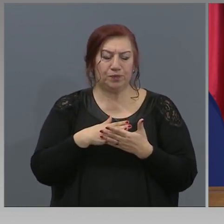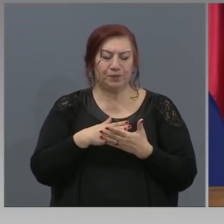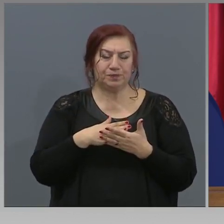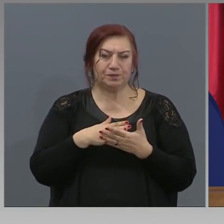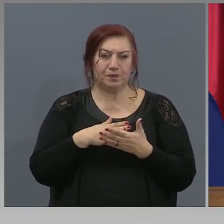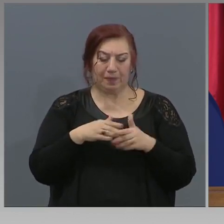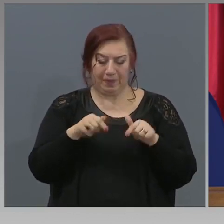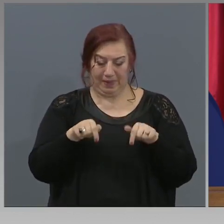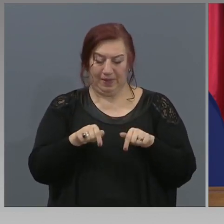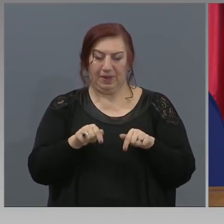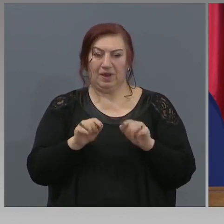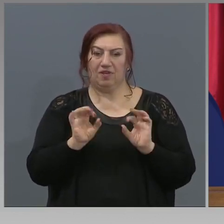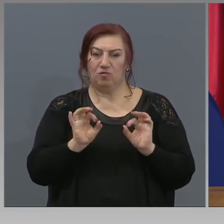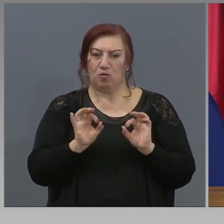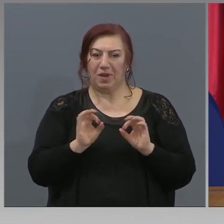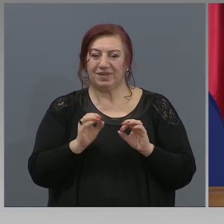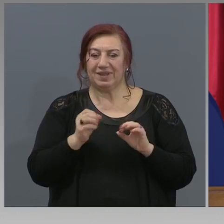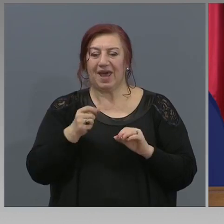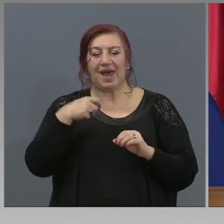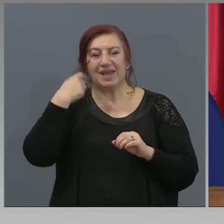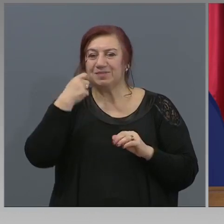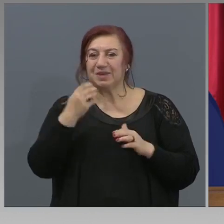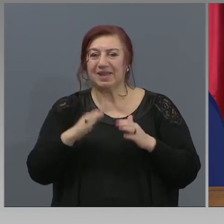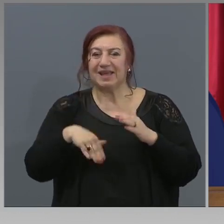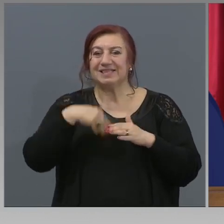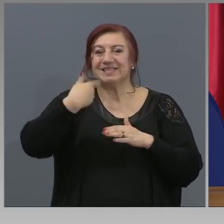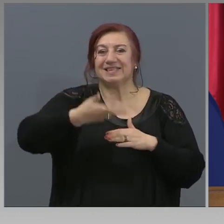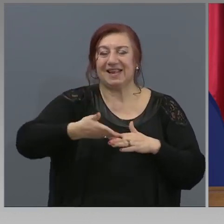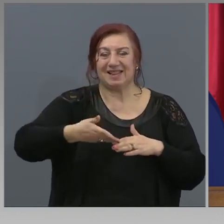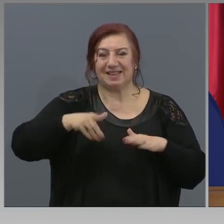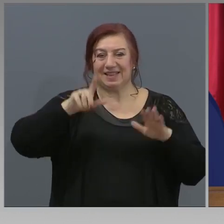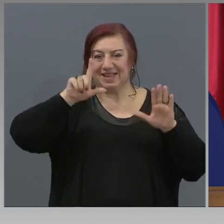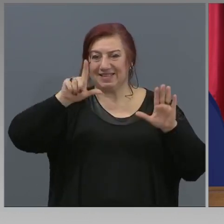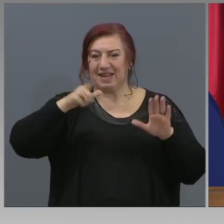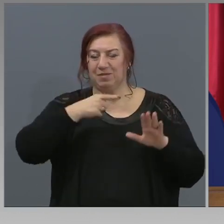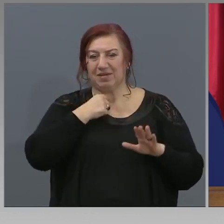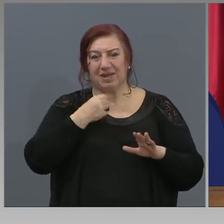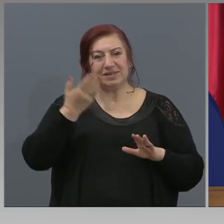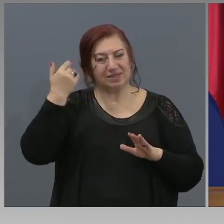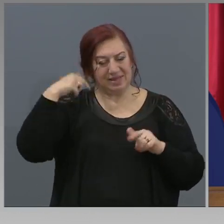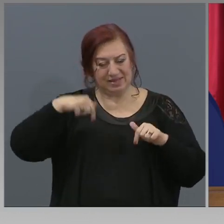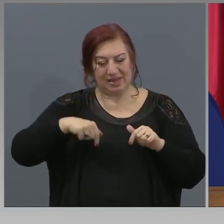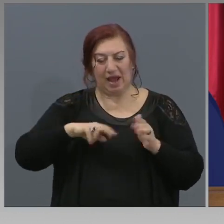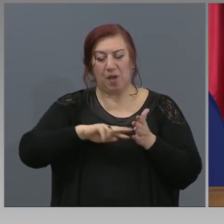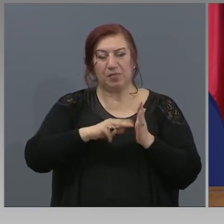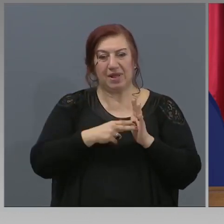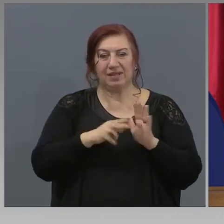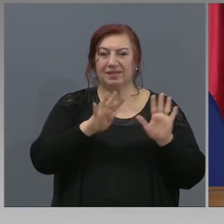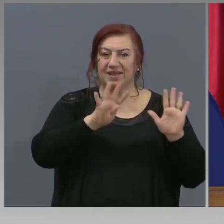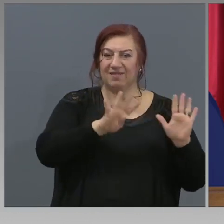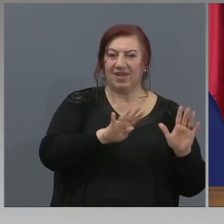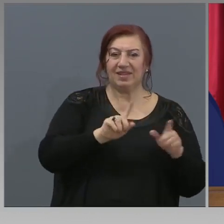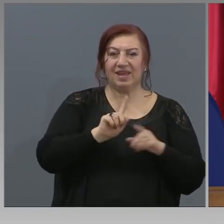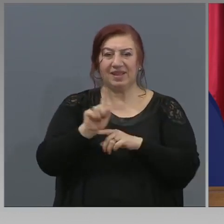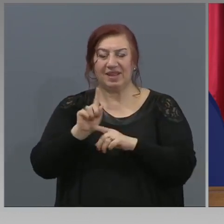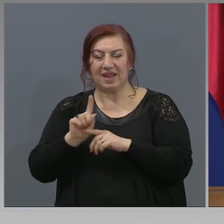които в момента са планирани за 9 и 11 юни, да се